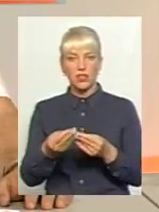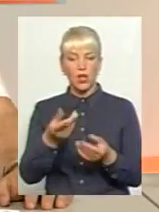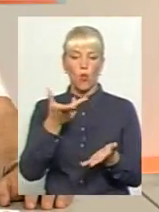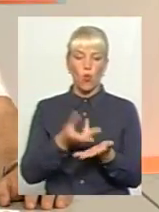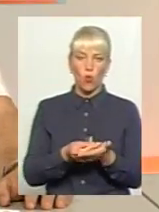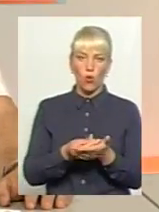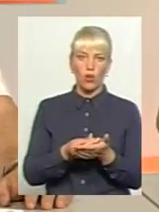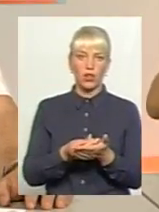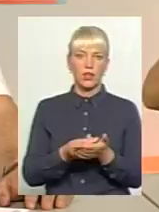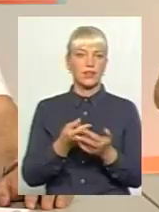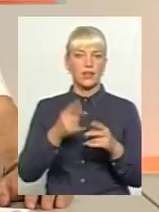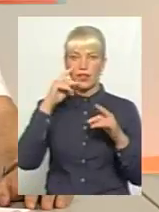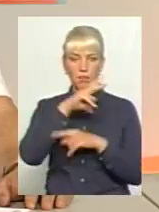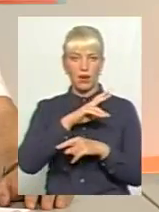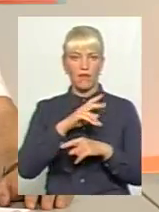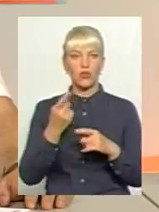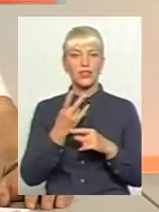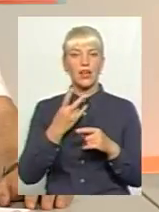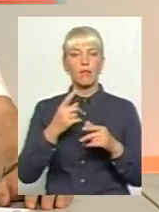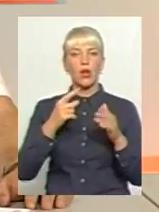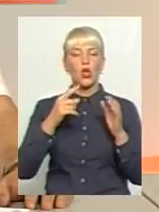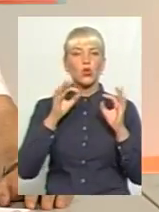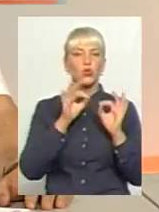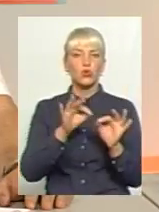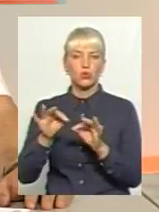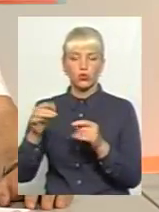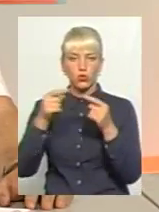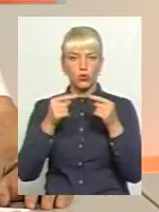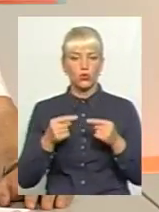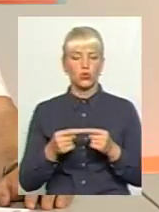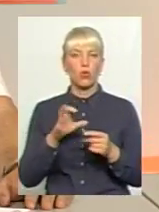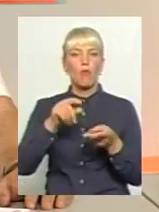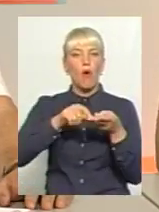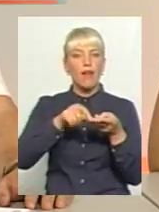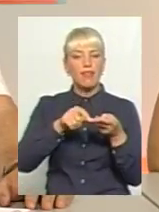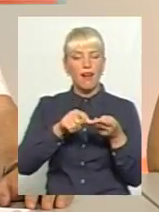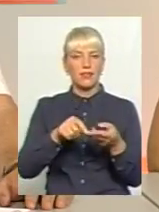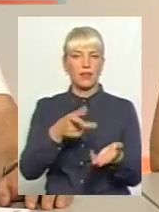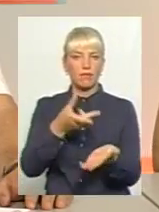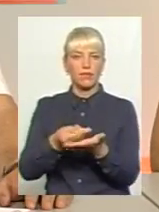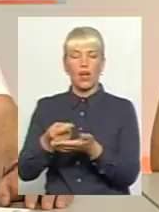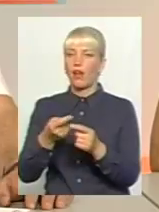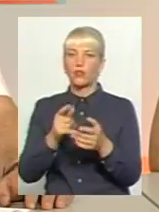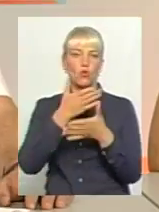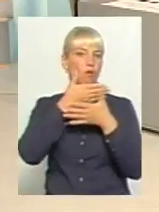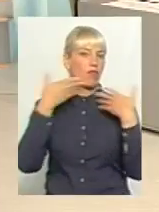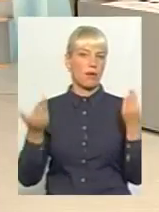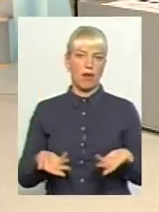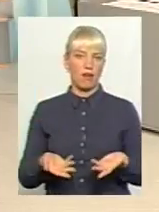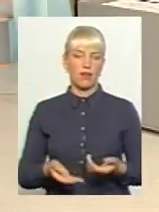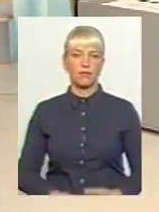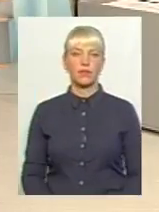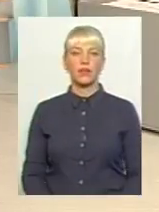тримається, а когось він не. тому треба визначати течкову, визначаючи по аналізам, назначати лікування. Цього не відбувається. Добре, в нас тоді